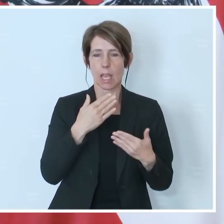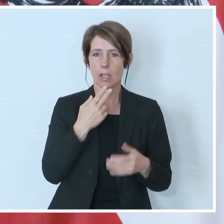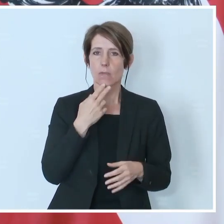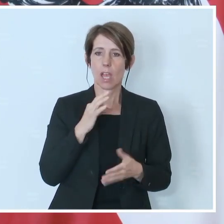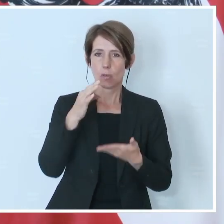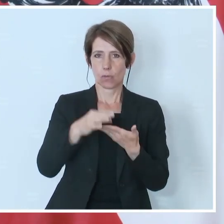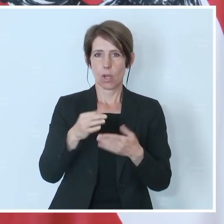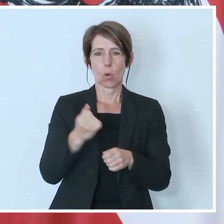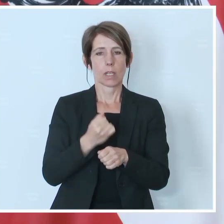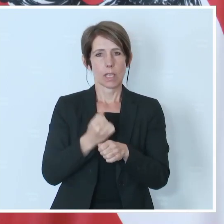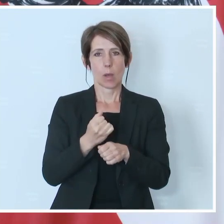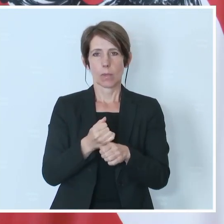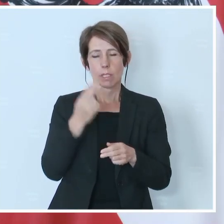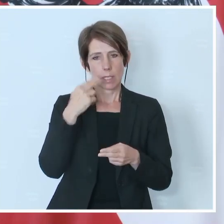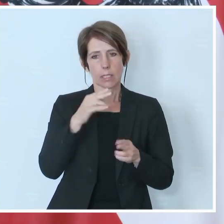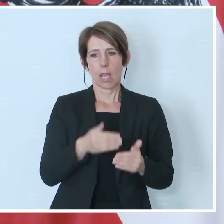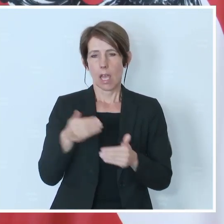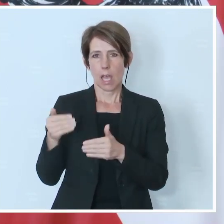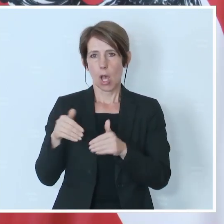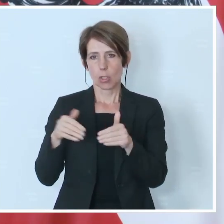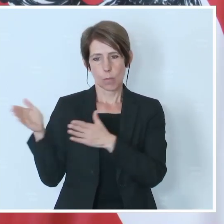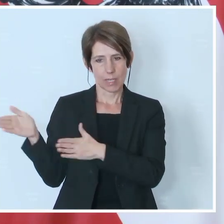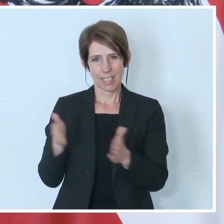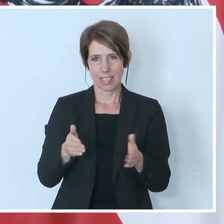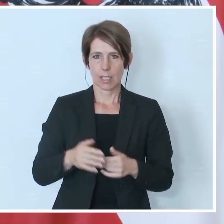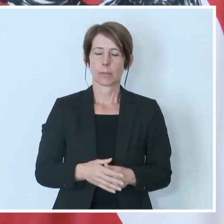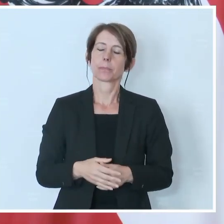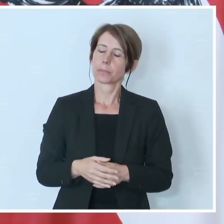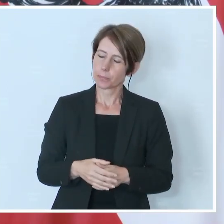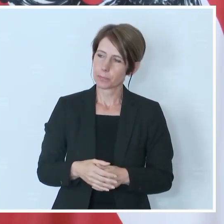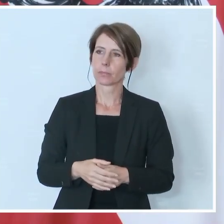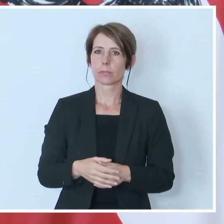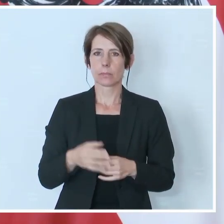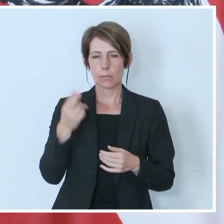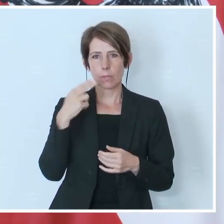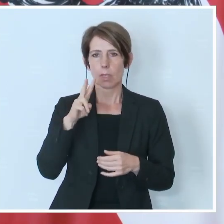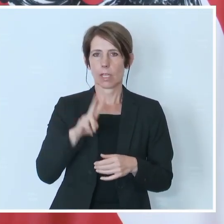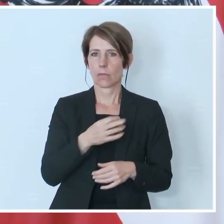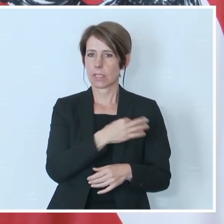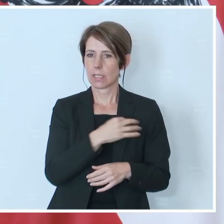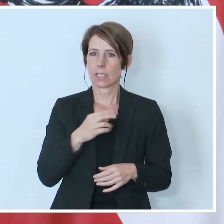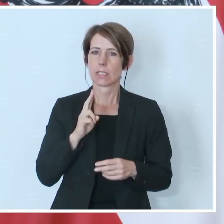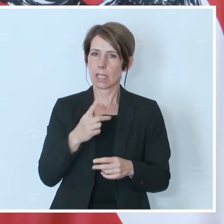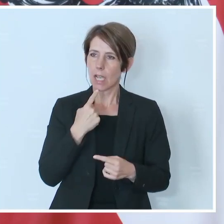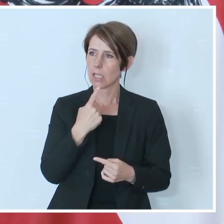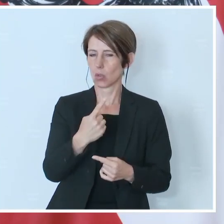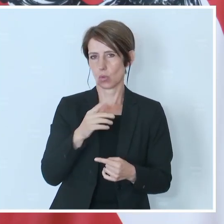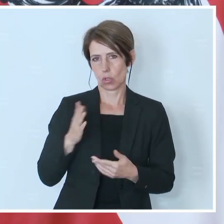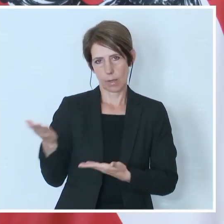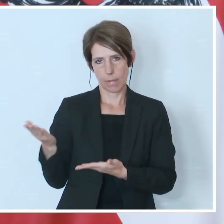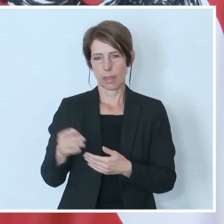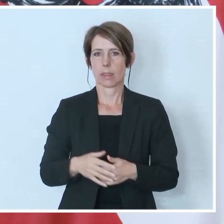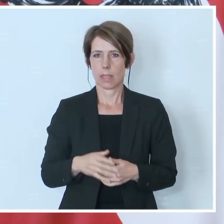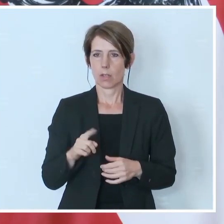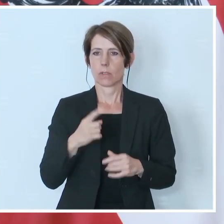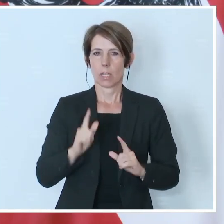Ort arbeiten. In diesem Sinne, Herr Außenminister. Herr Vizekanzler, ich kann dem nur sozusagen zustimmen. Wir erleben